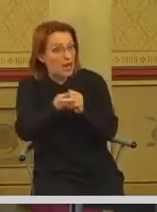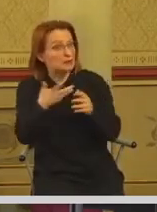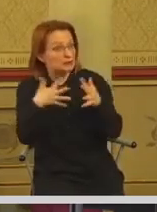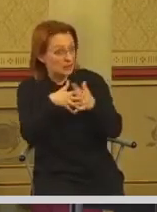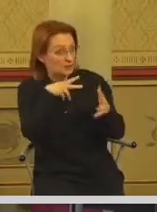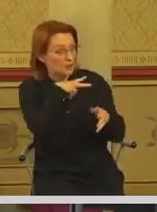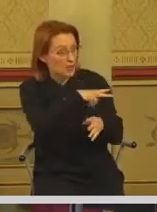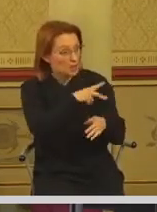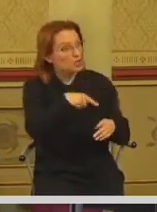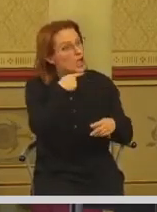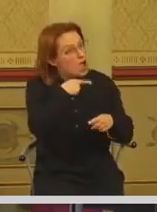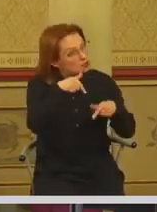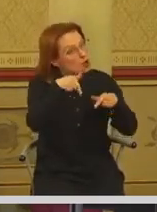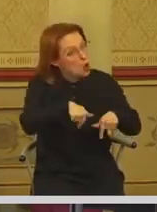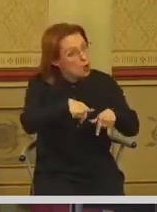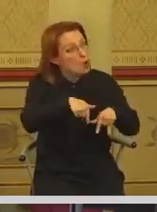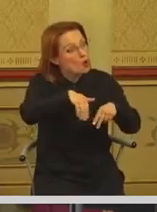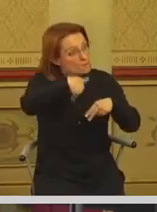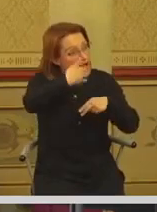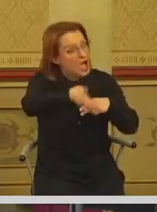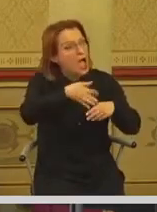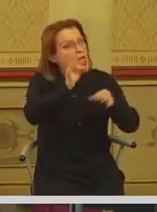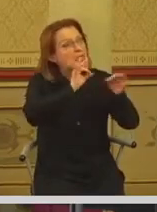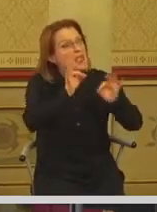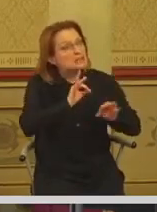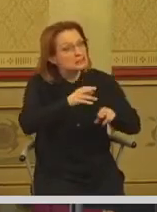jesen u Zagrebu biti jako teška.